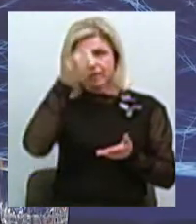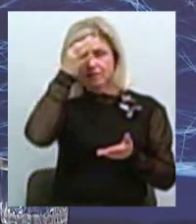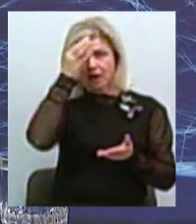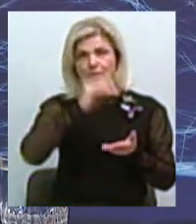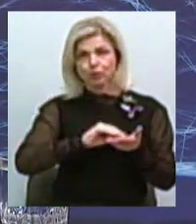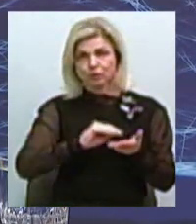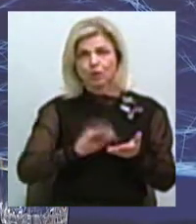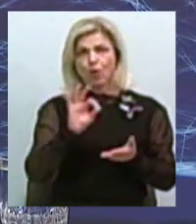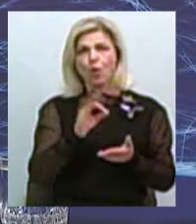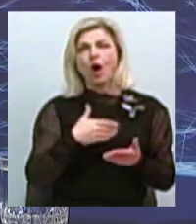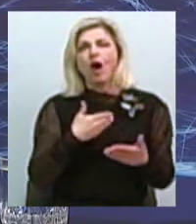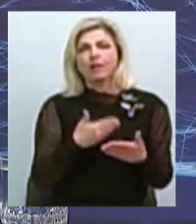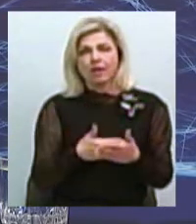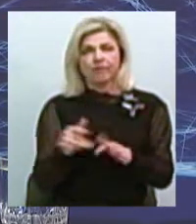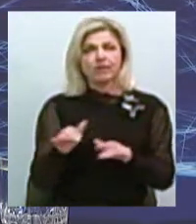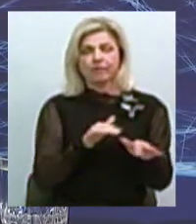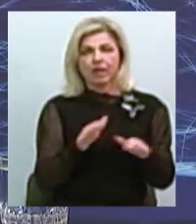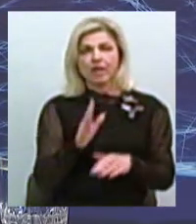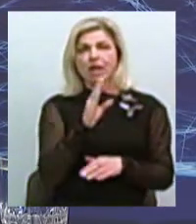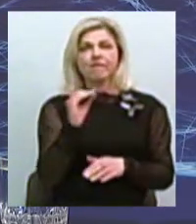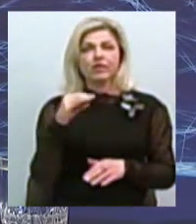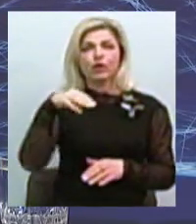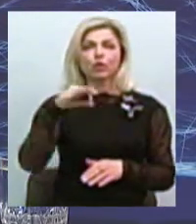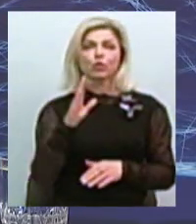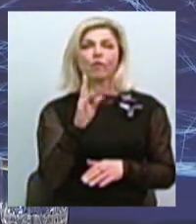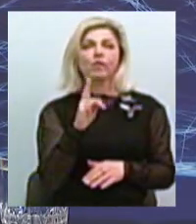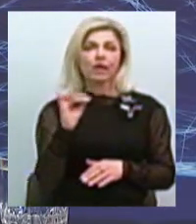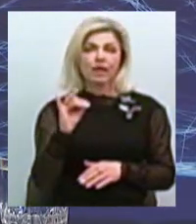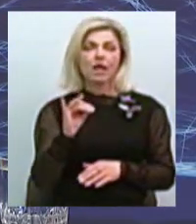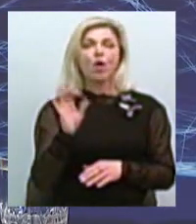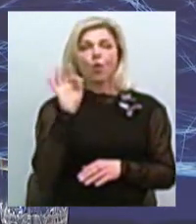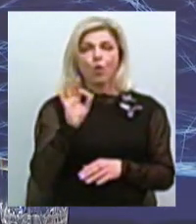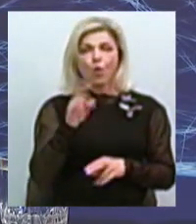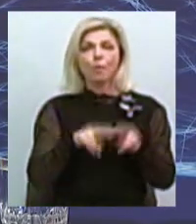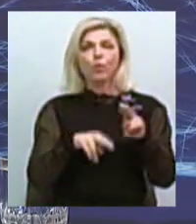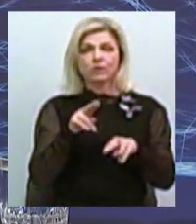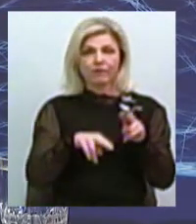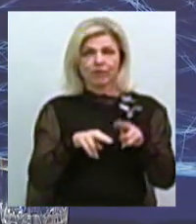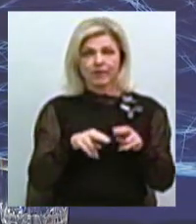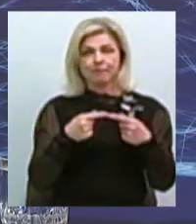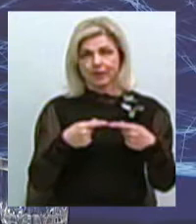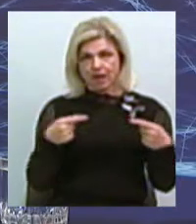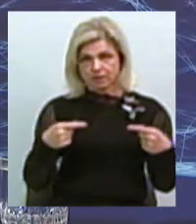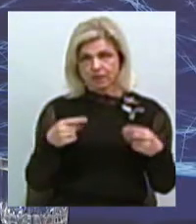діяльність Вітовта на Північному Причорномор'ї щодо будівництва фортифікаційних споруд.